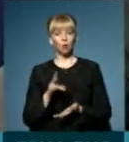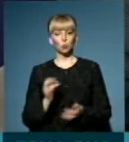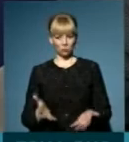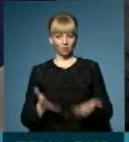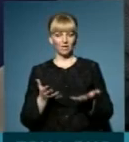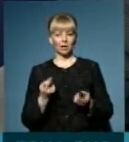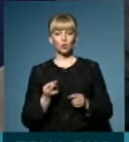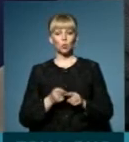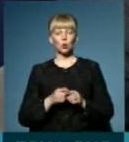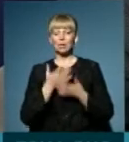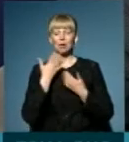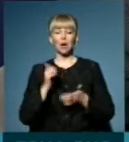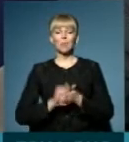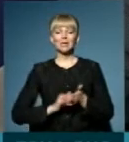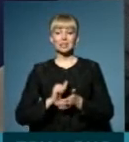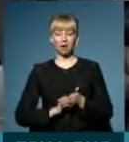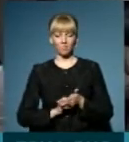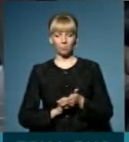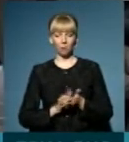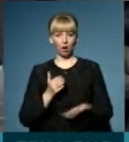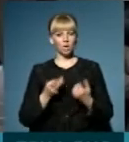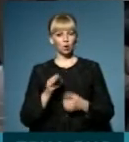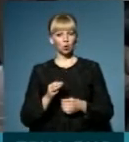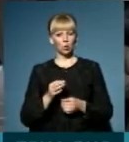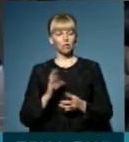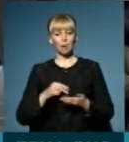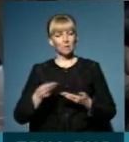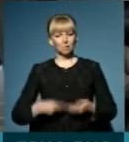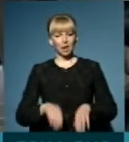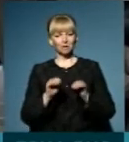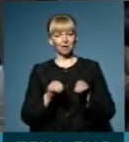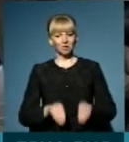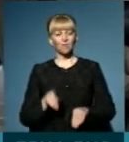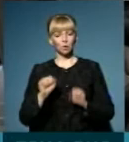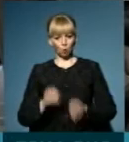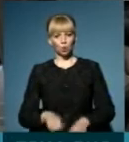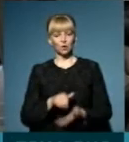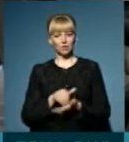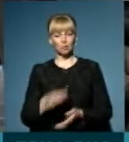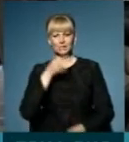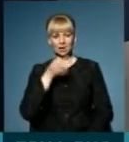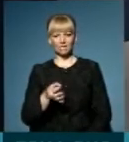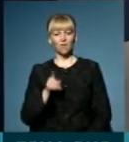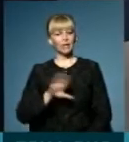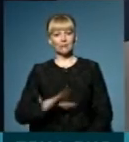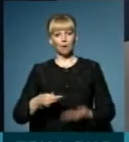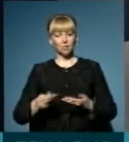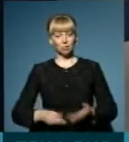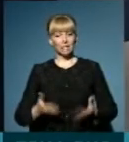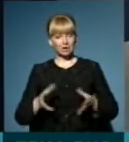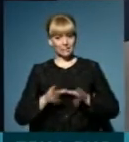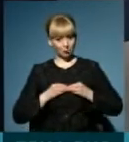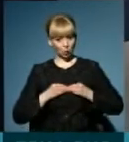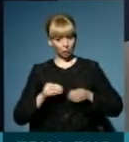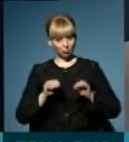звісно. Якщо для цього немає підстав. А якщо ще не підписана декларація, він може відмовити? Сказати, що ви не підписали зі мною